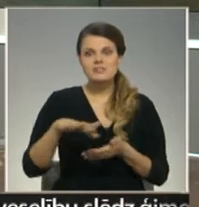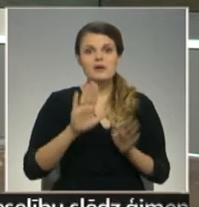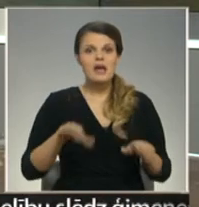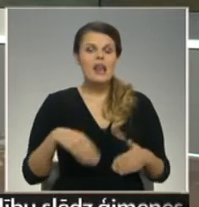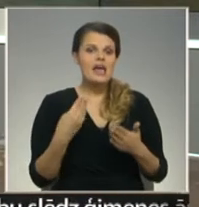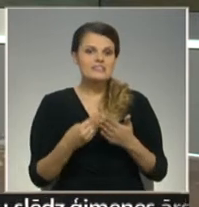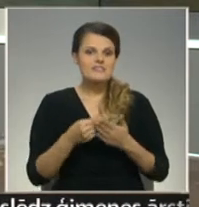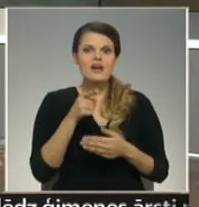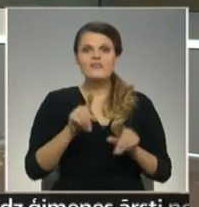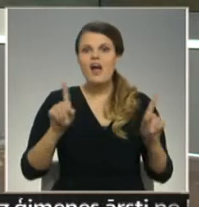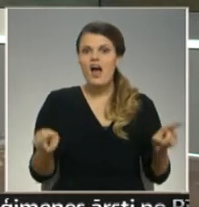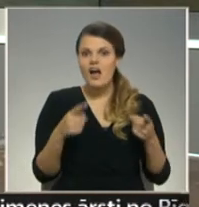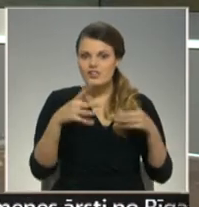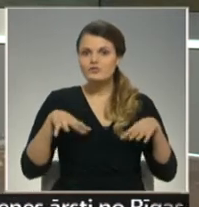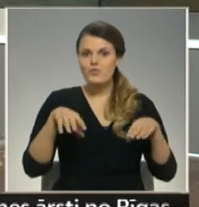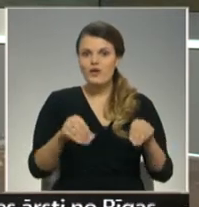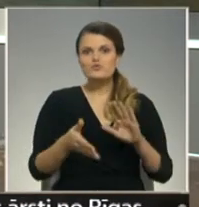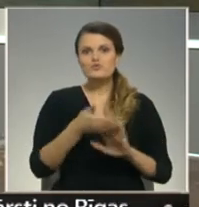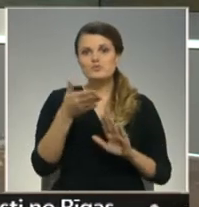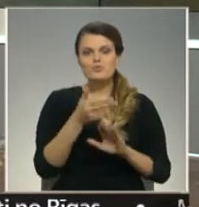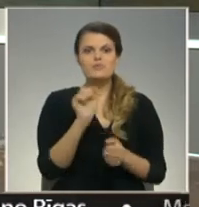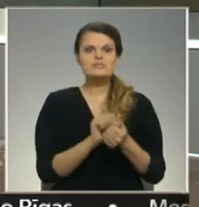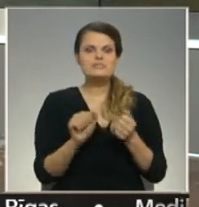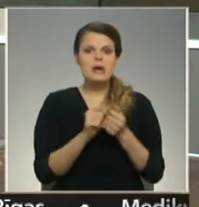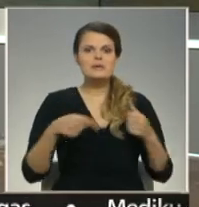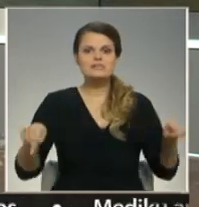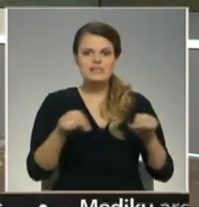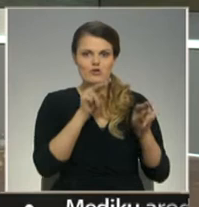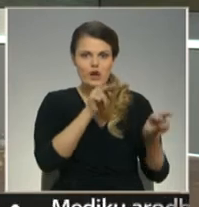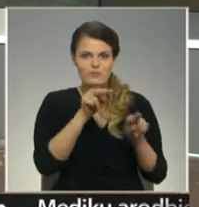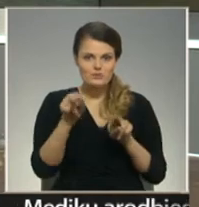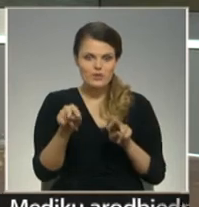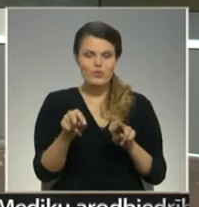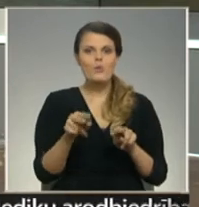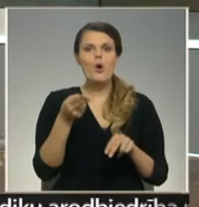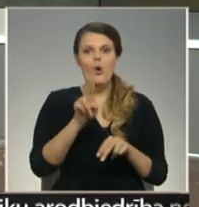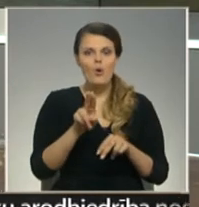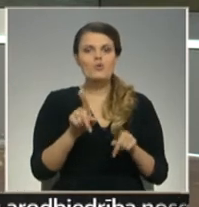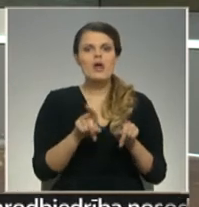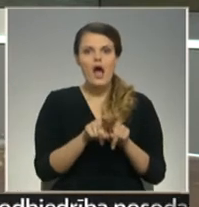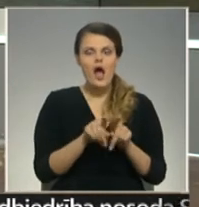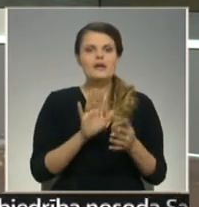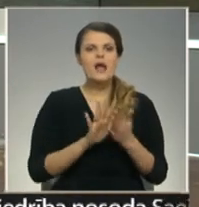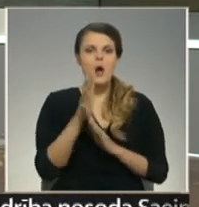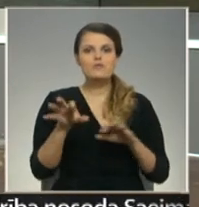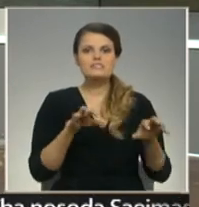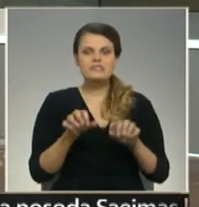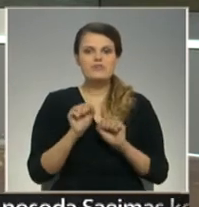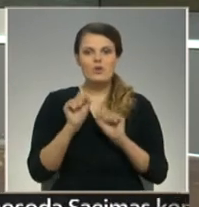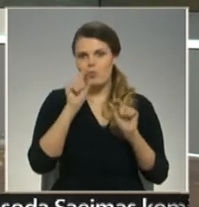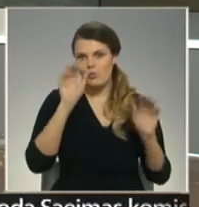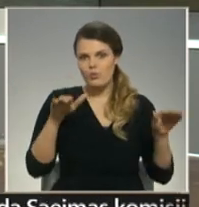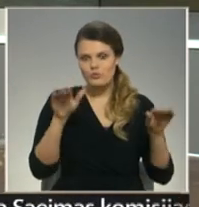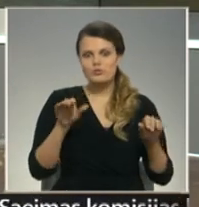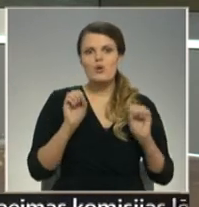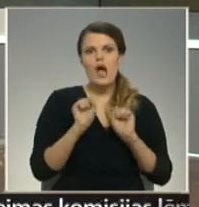veiktos uzlabojums dabas teritorijas apsēmniekošanā, kā arī biotopu, augu, dzīvnieku un putnu sugu aizsardzībā, speciālisti šodien tīkās